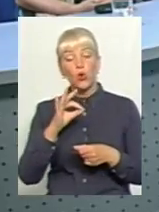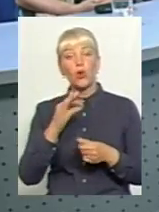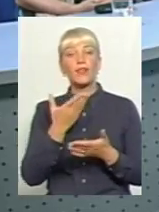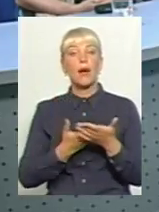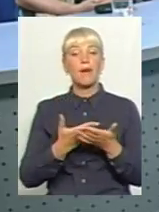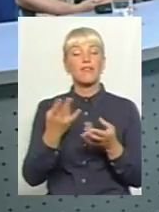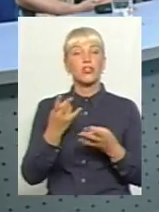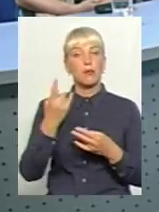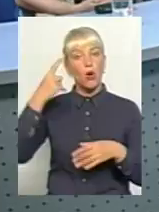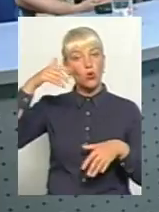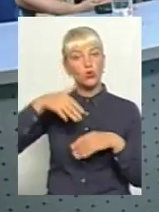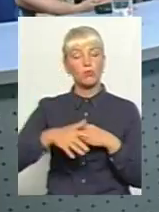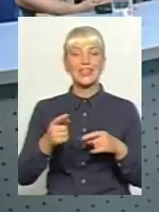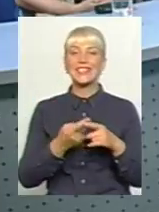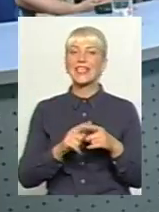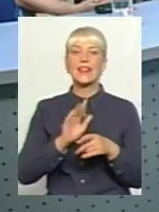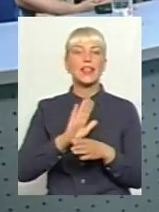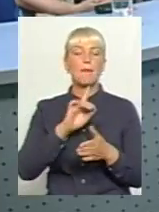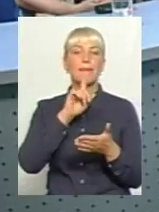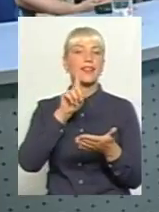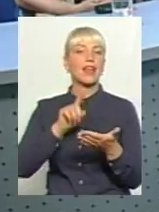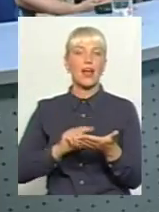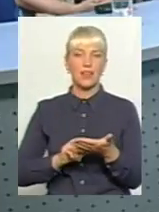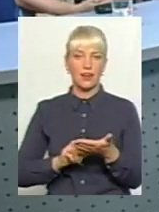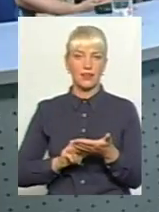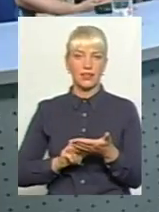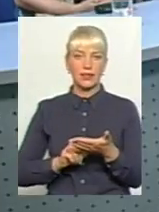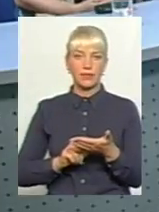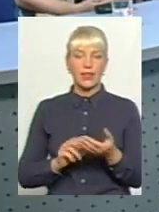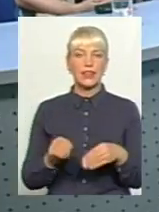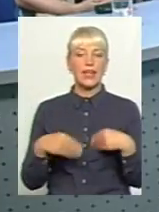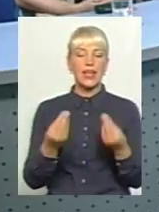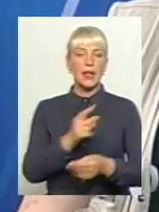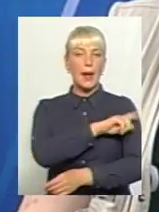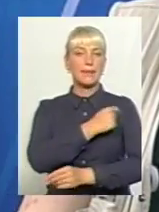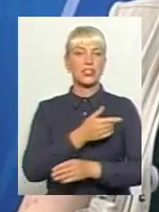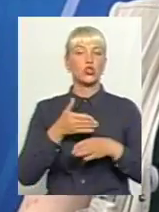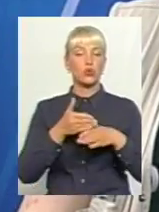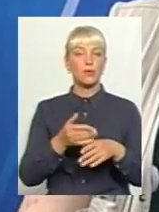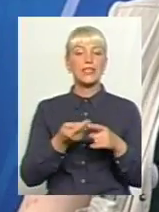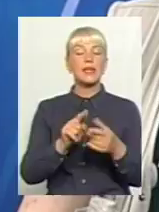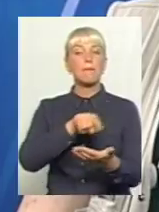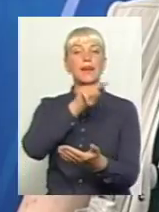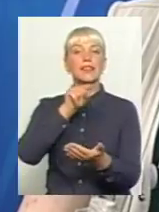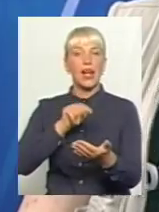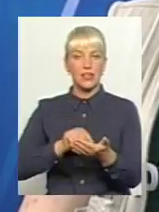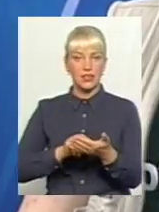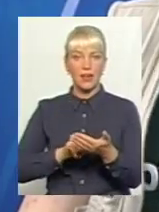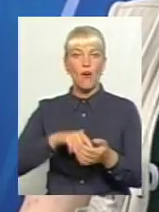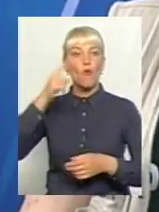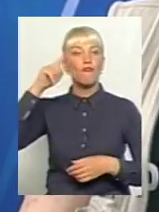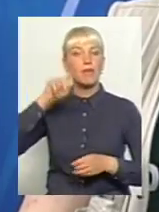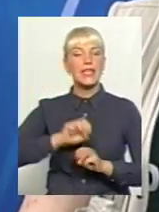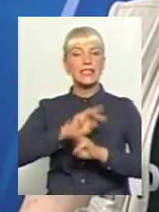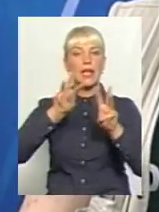треба розуміти, що це не питання, скажімо так, надання медичної допомоги. Це питання уміння